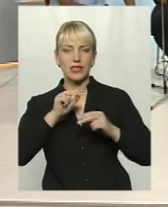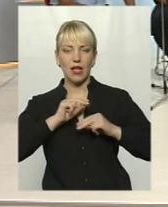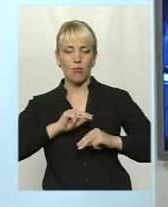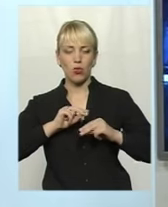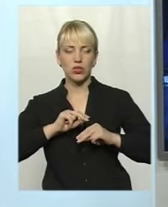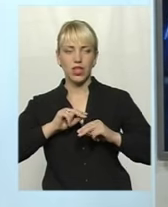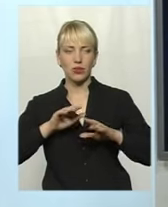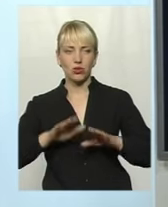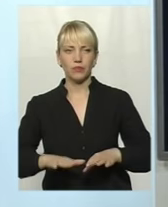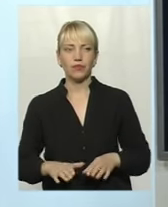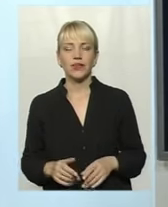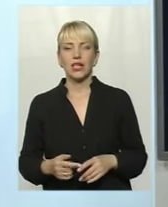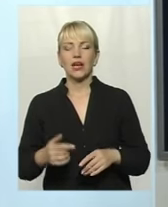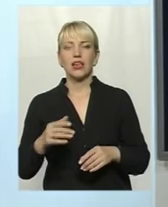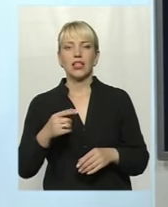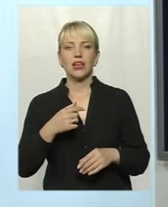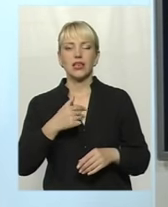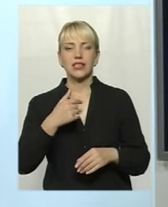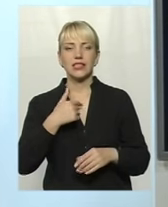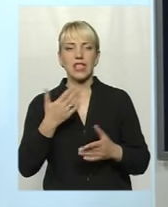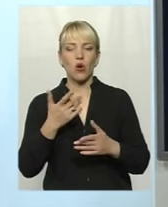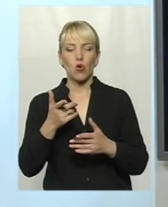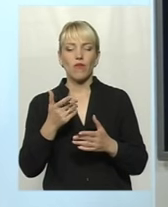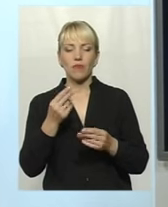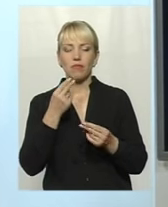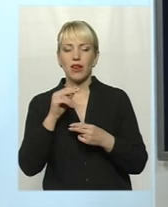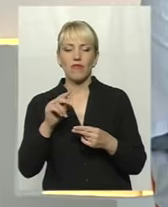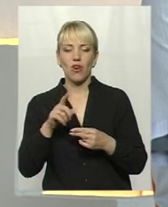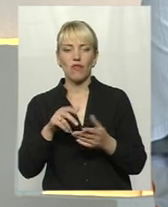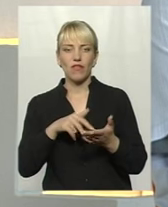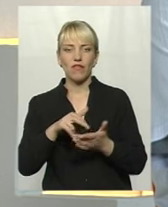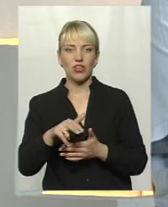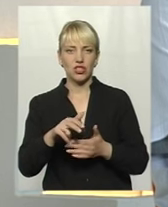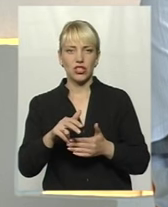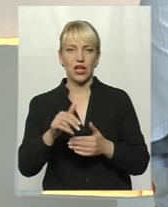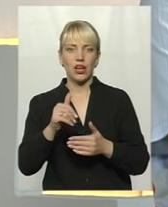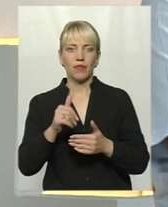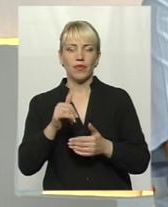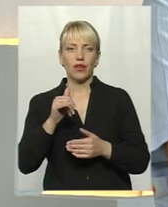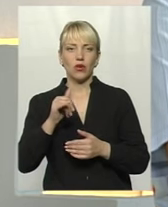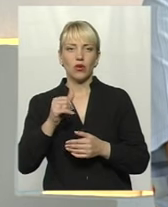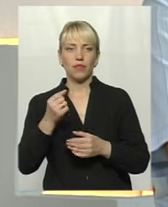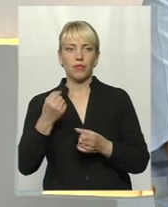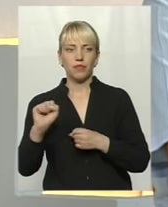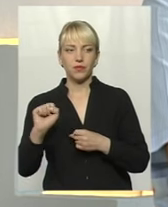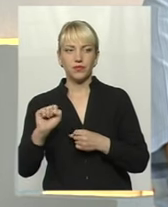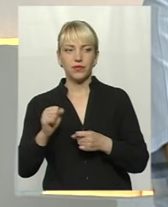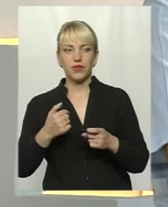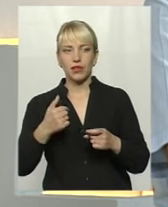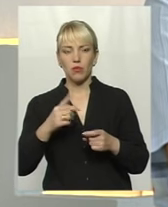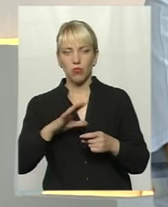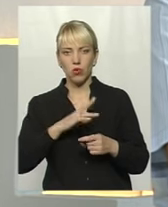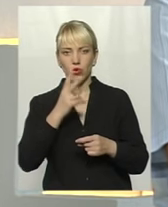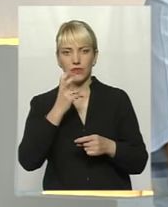З якою перевагою ви перевагали? Ага, ви, я з перевагою, було 227